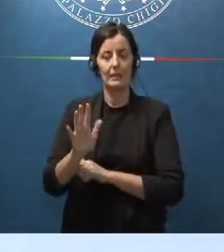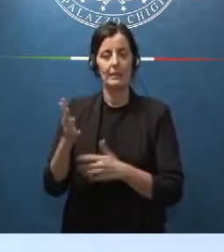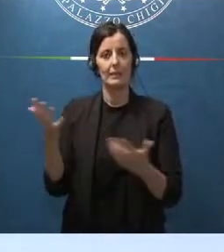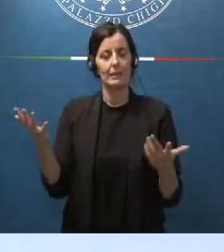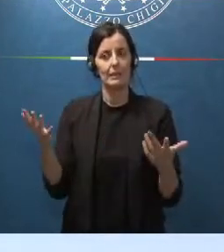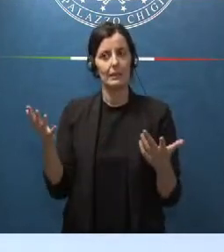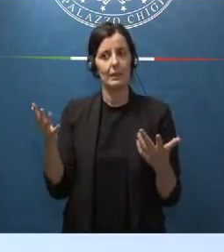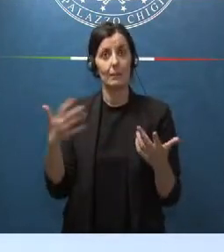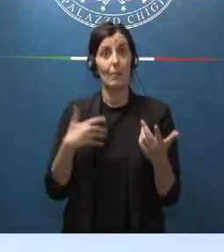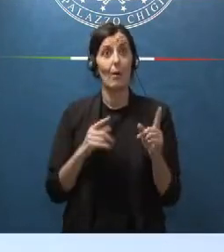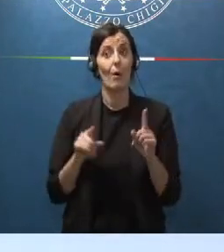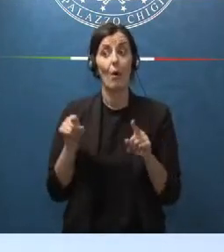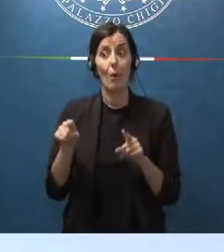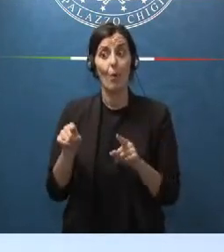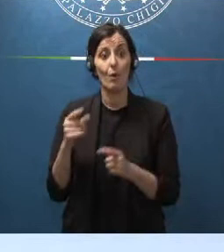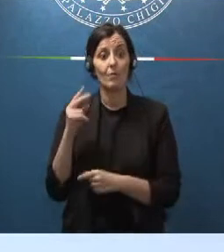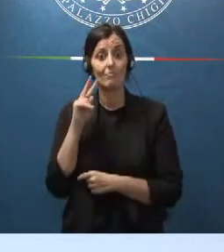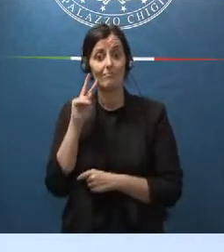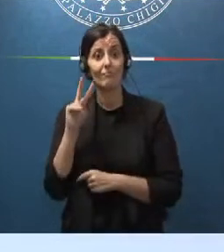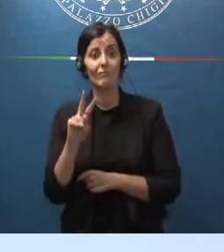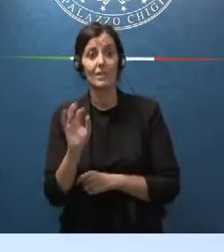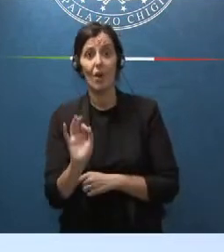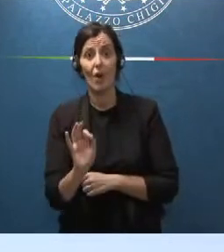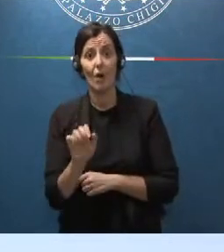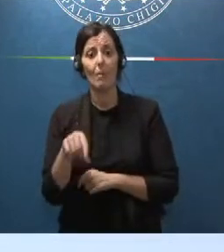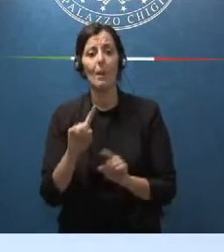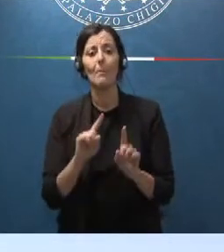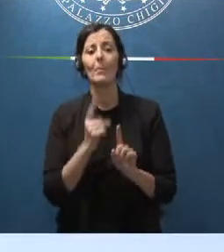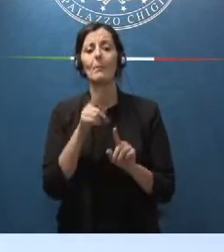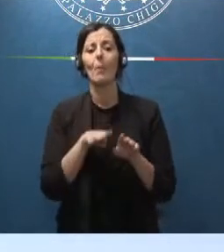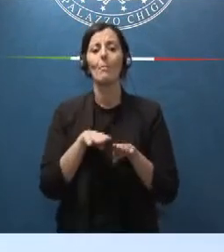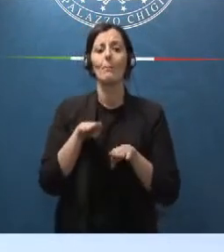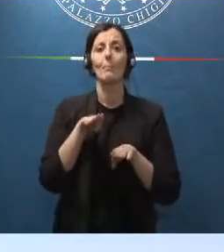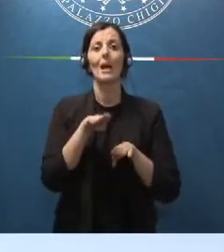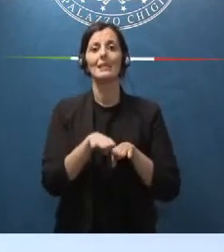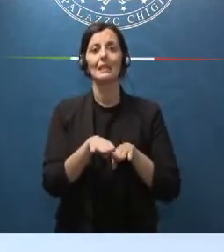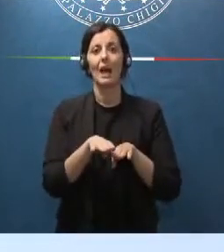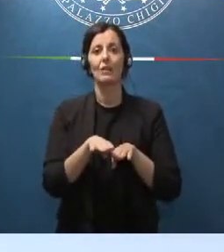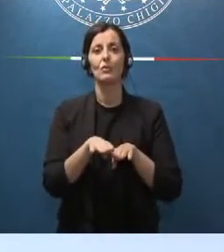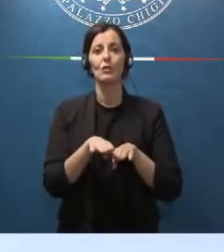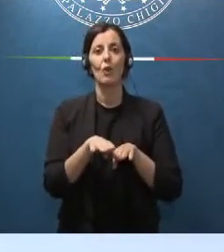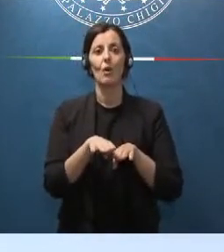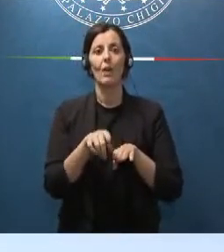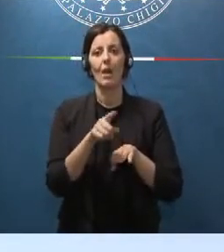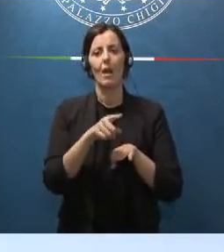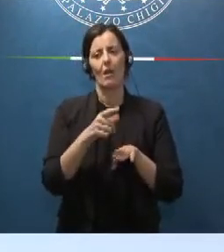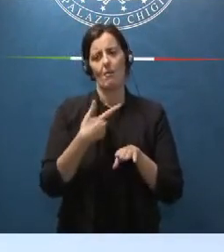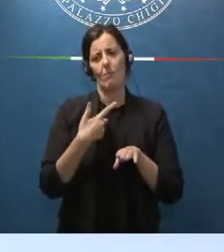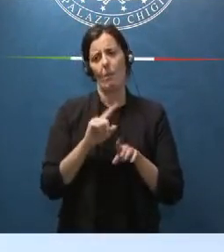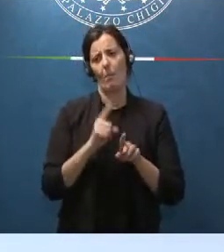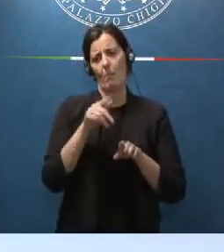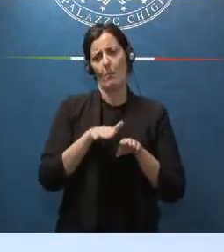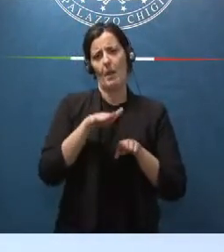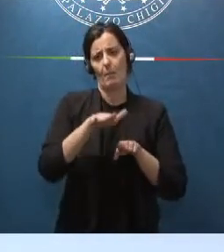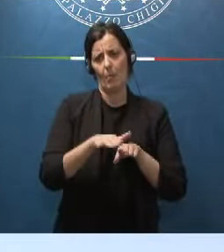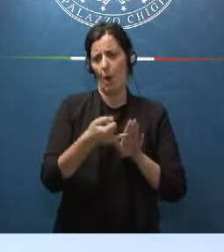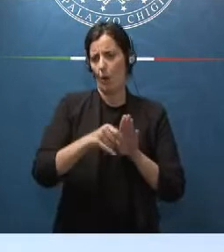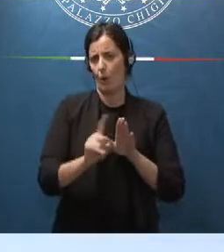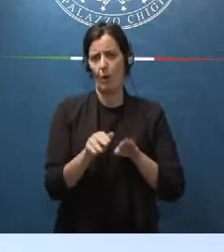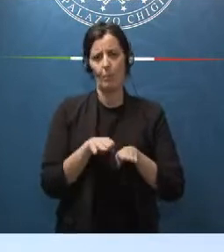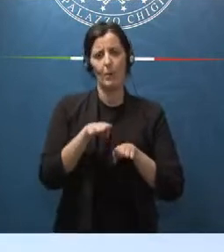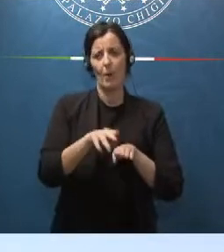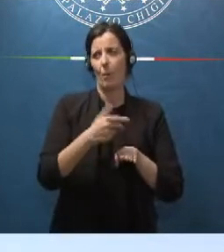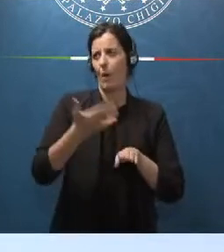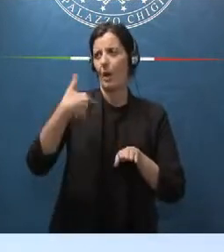primo dei tanti passaggi che avremo per realizzare quella che appunto si chiamava